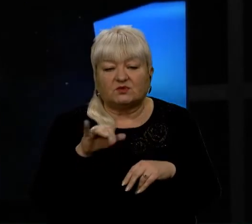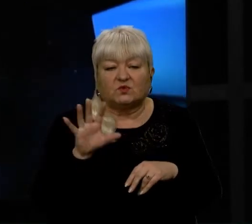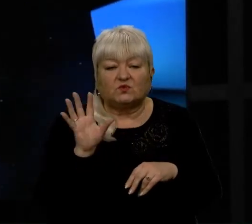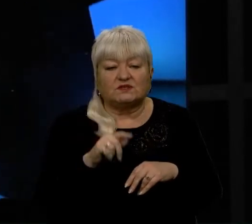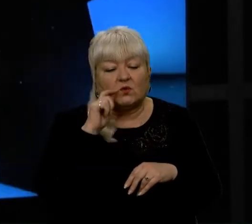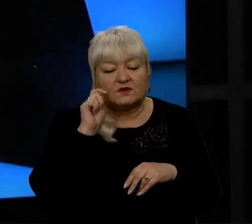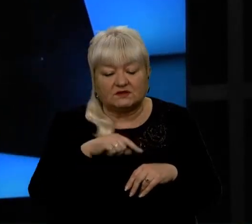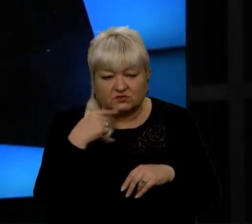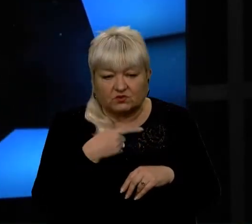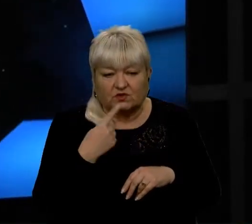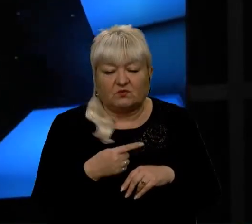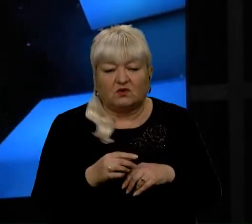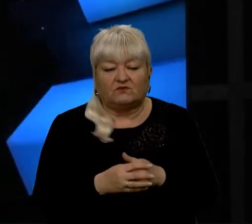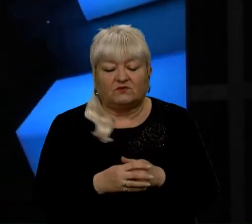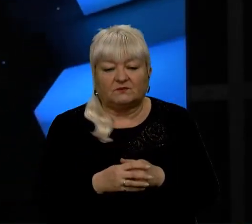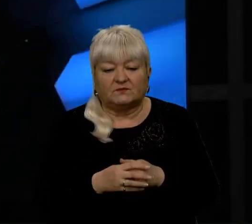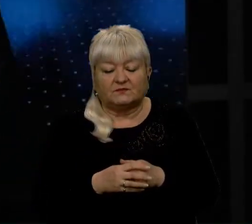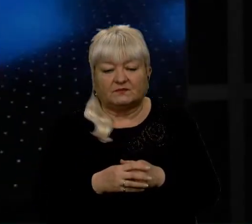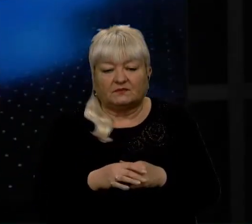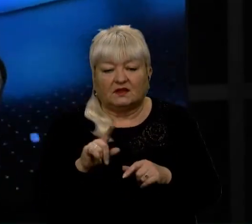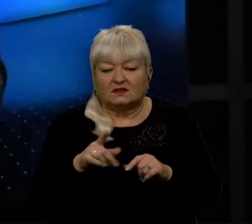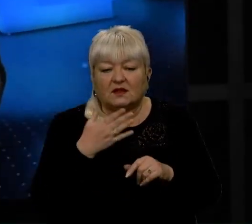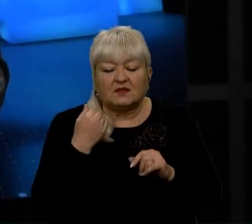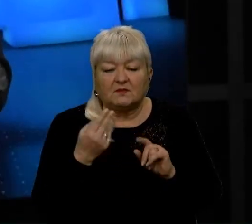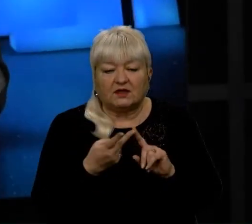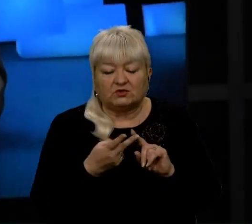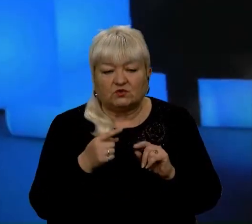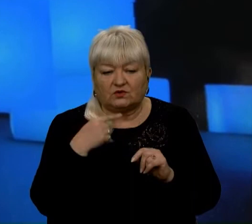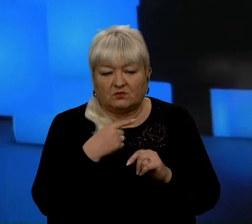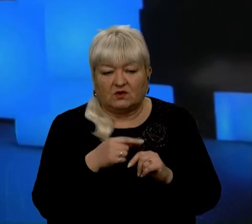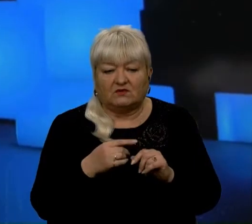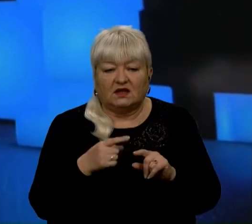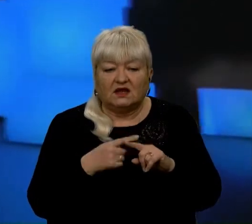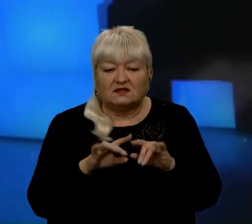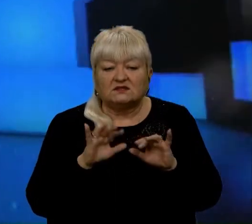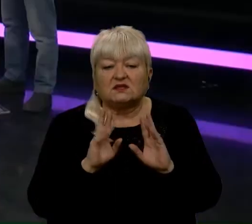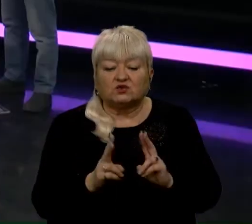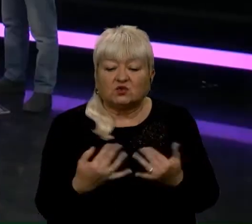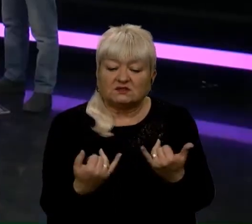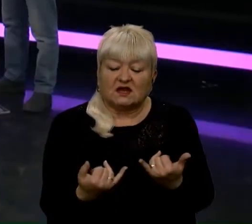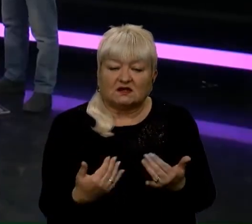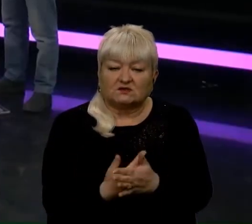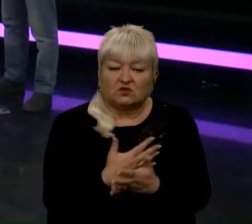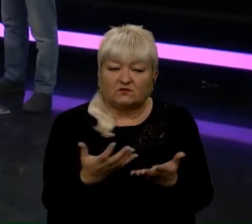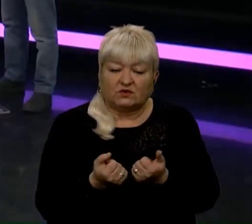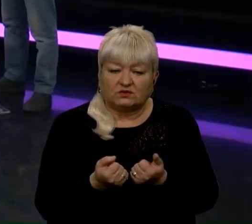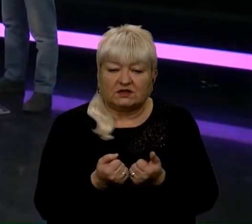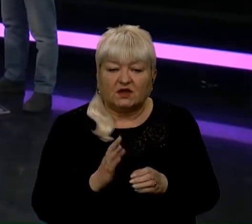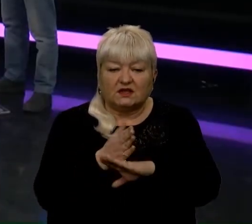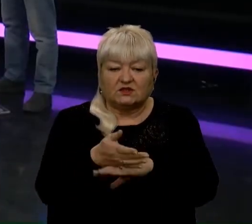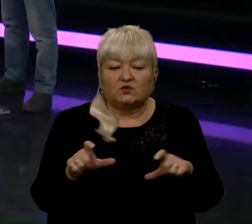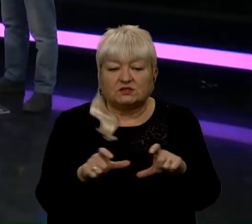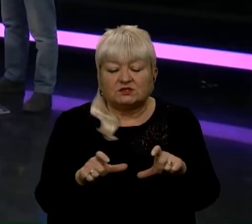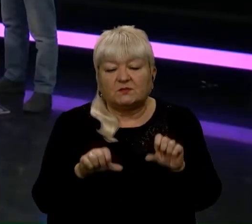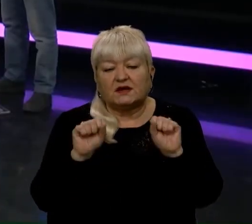мовою і транслітерація латинкою. Там нема другої мови. Вже в тих, хто отримує зараз. Так. Заходячи в магазин, ви можете